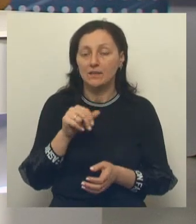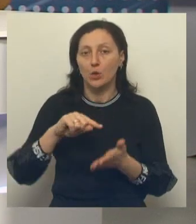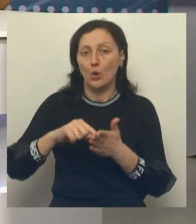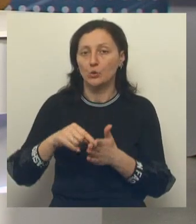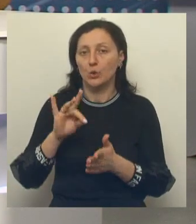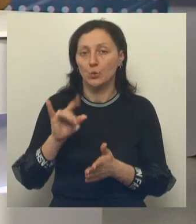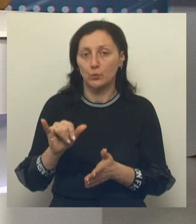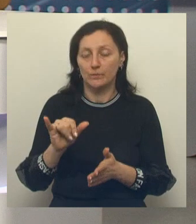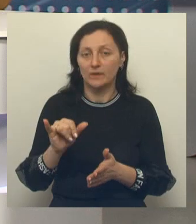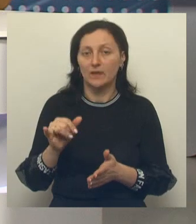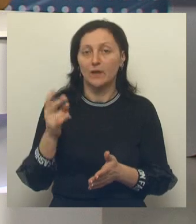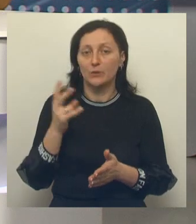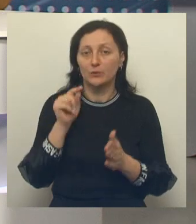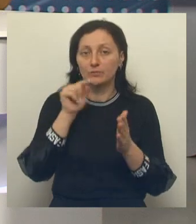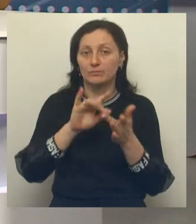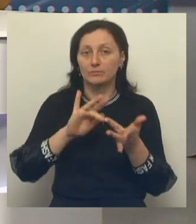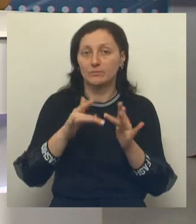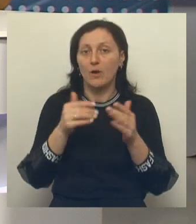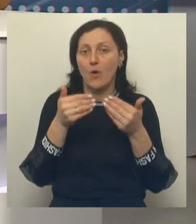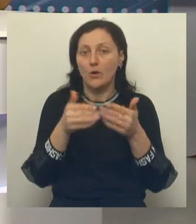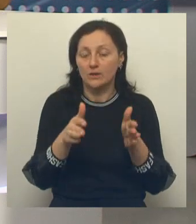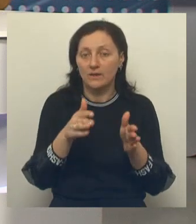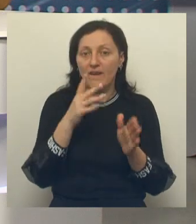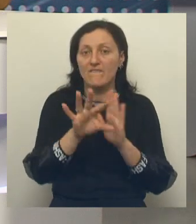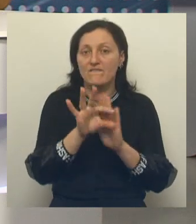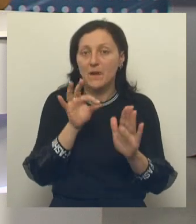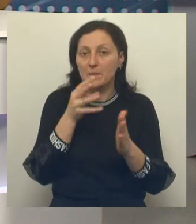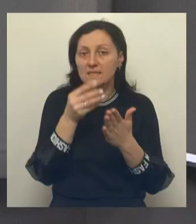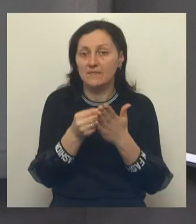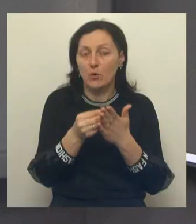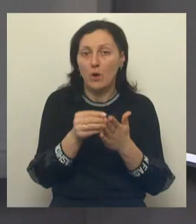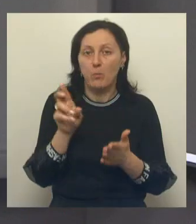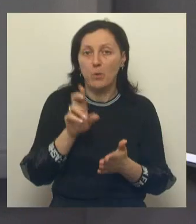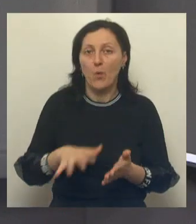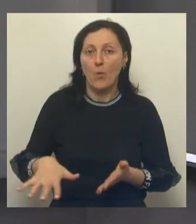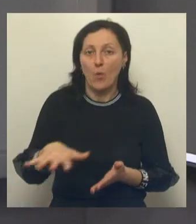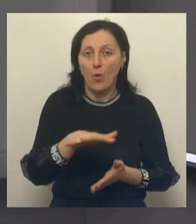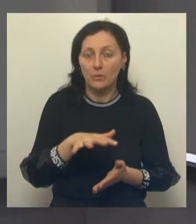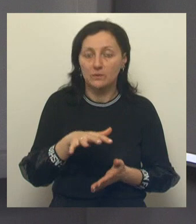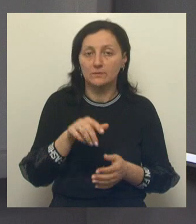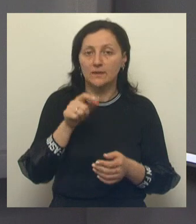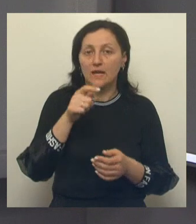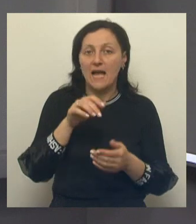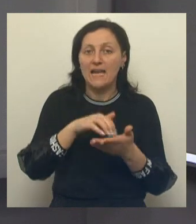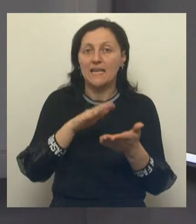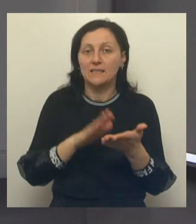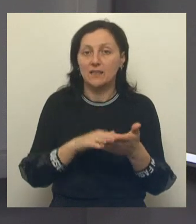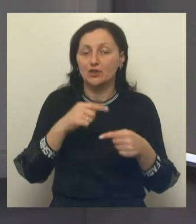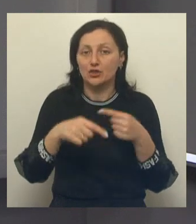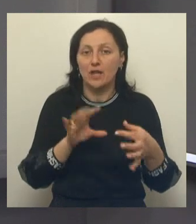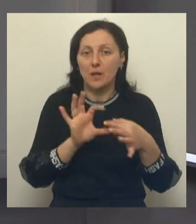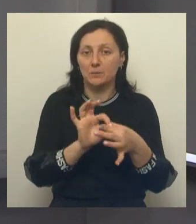Нужно зайти на данную платформу, выбрать свой субъект Белгородскую область, пройти регистрацию на госуслугах